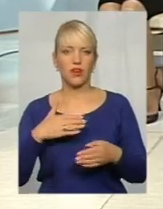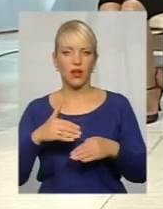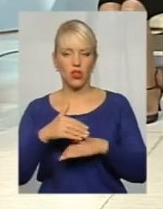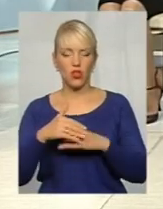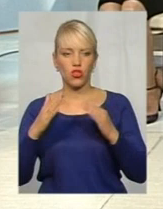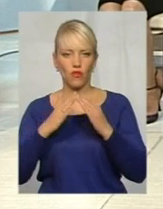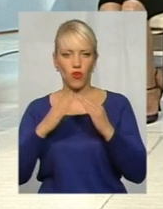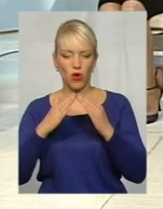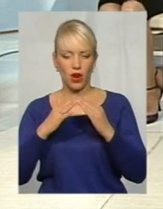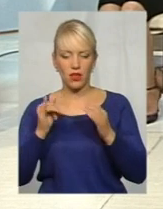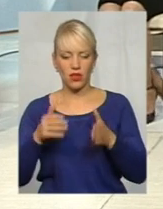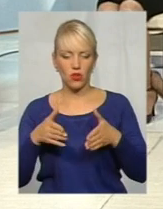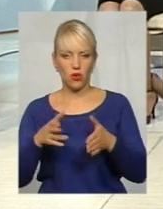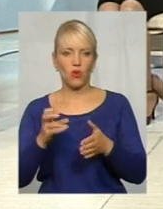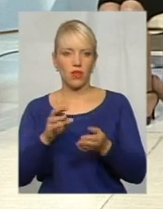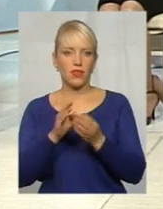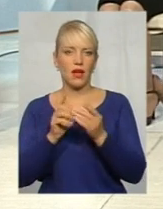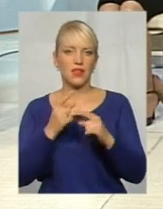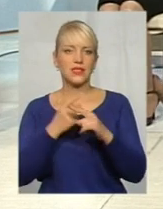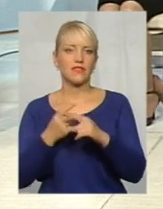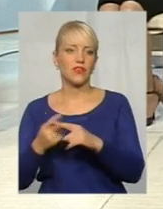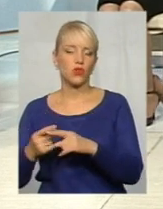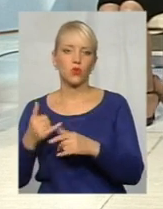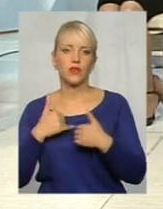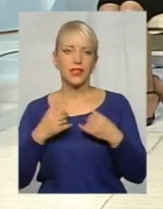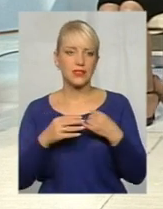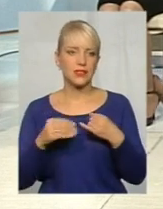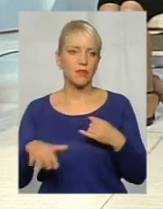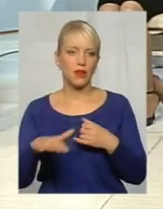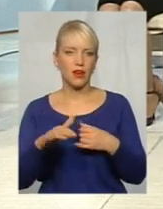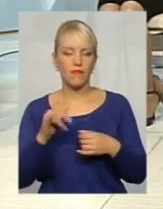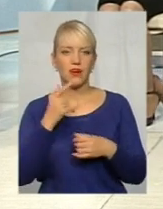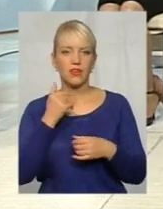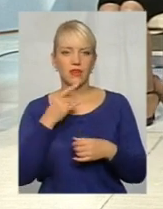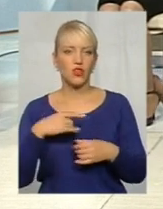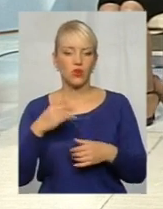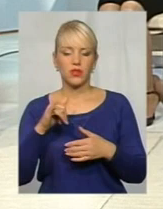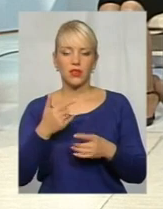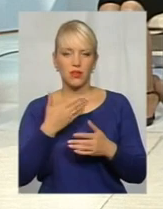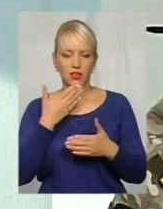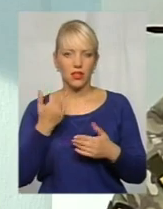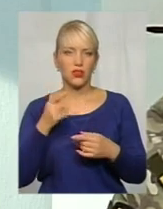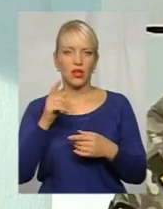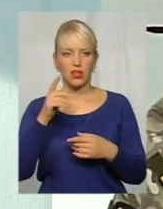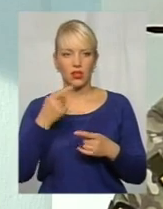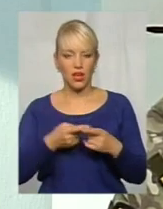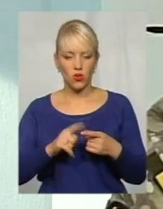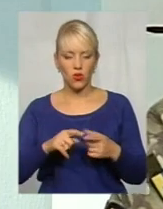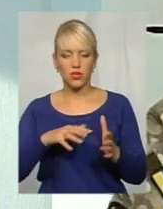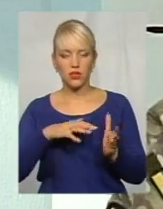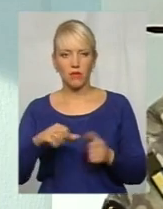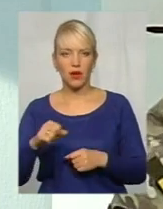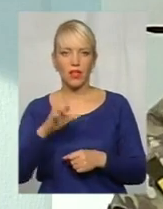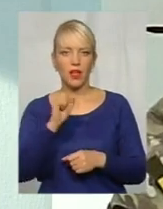на цвинтер, на кладбище. У нас земли більше нету в Красивовському районі. Ее забрал пан Арсенюк. Я хочу,